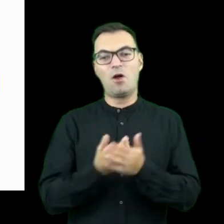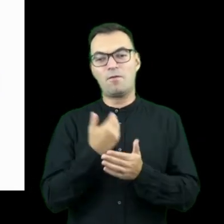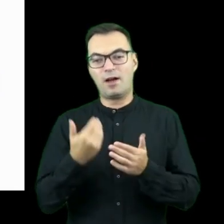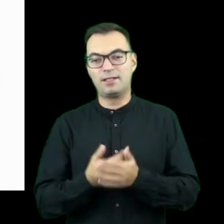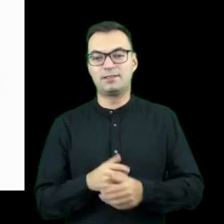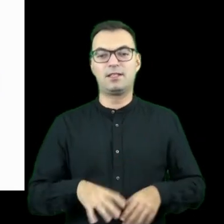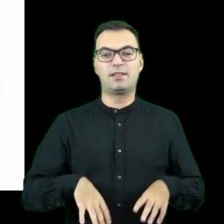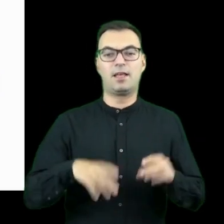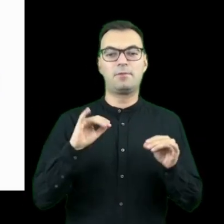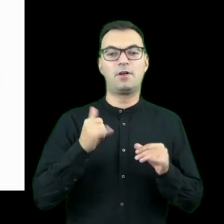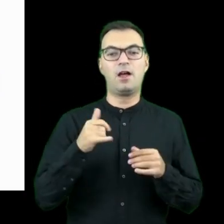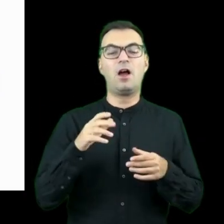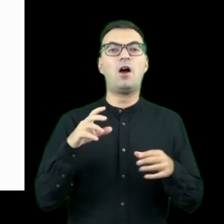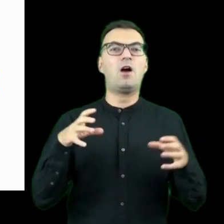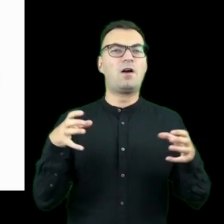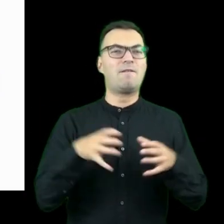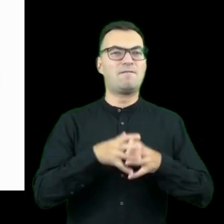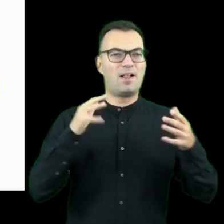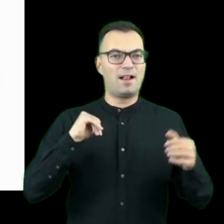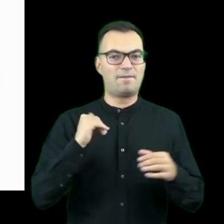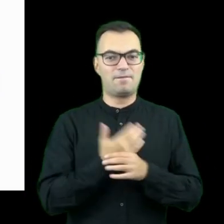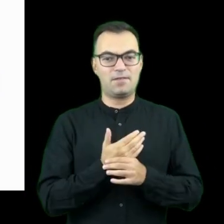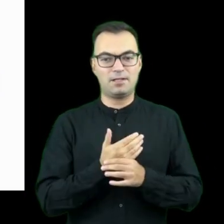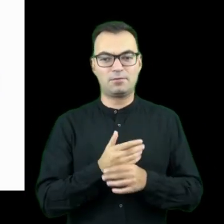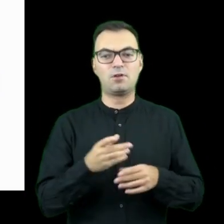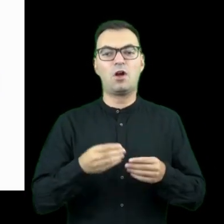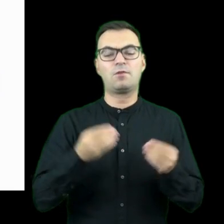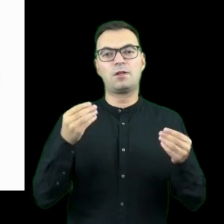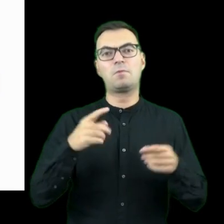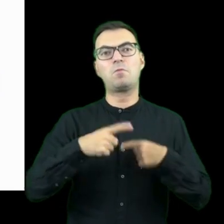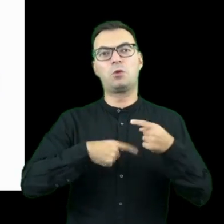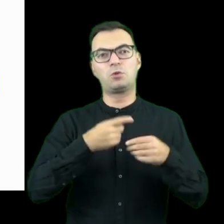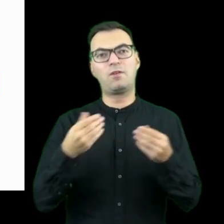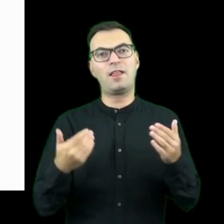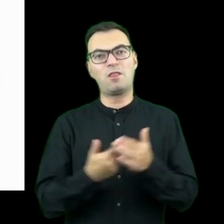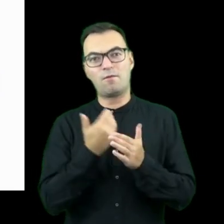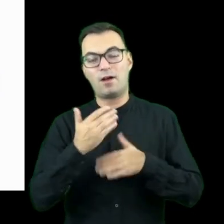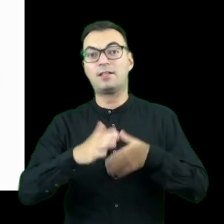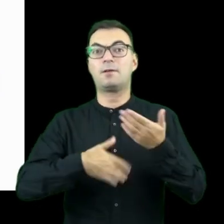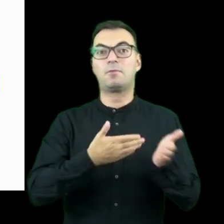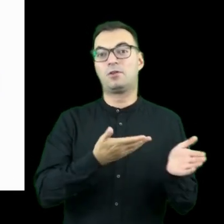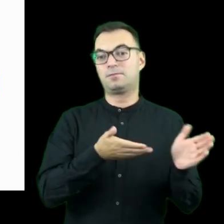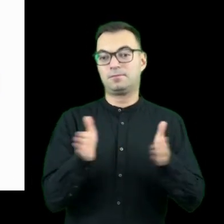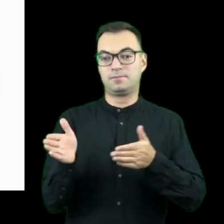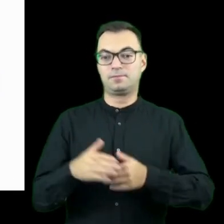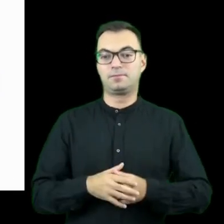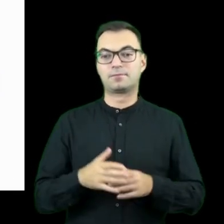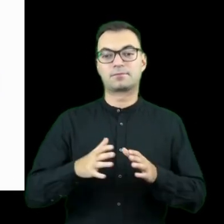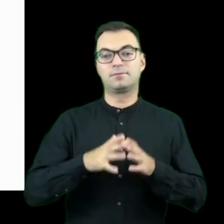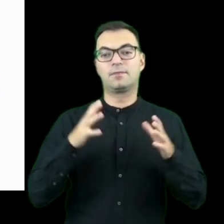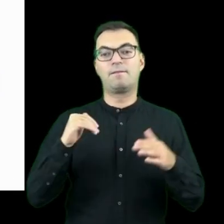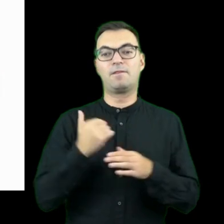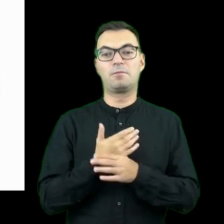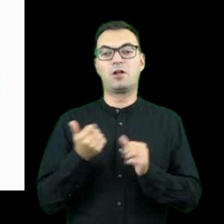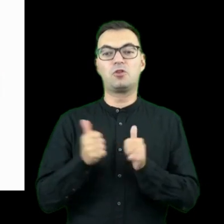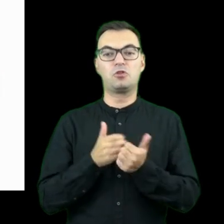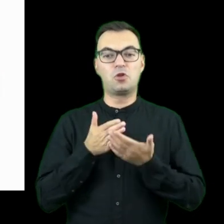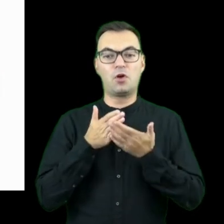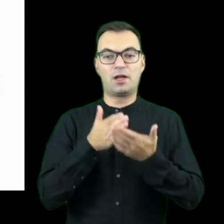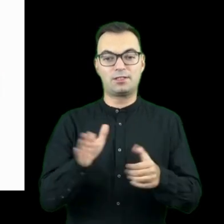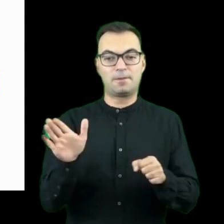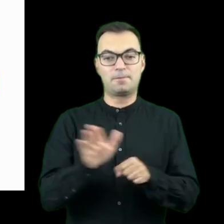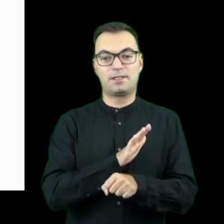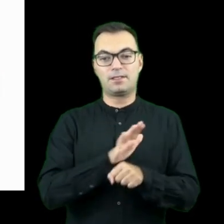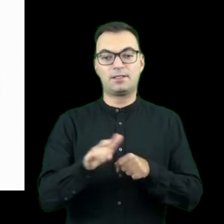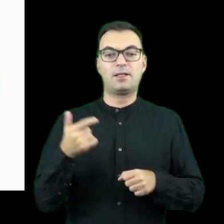początku po stronie korporacji produktowych, w których rozwijałem innowacje produktowe, potem po stronie dużej firmy doradczej, biznesowej,